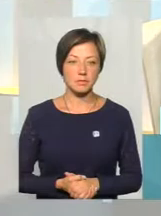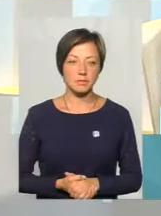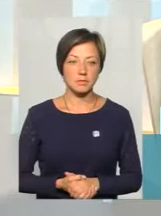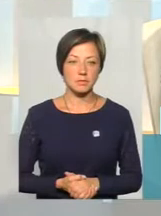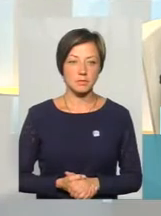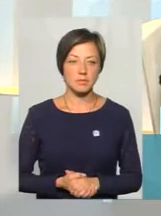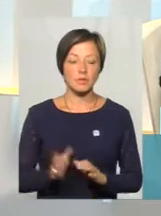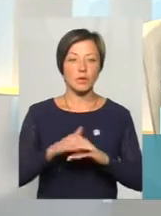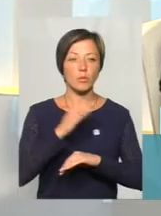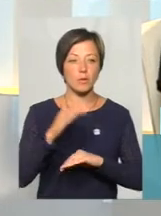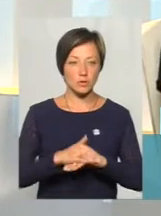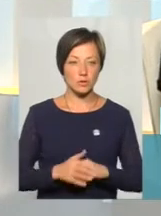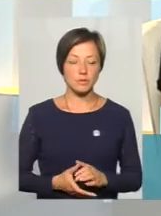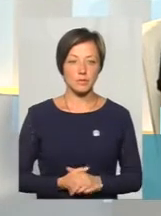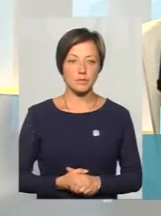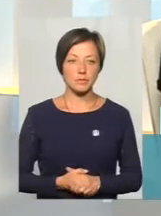Добрий вечір.